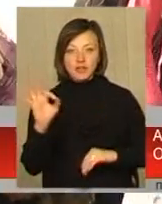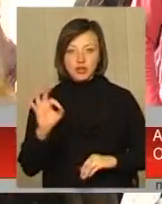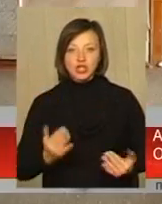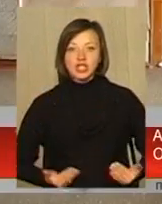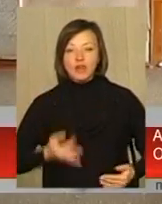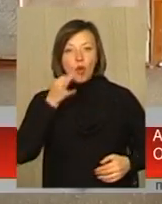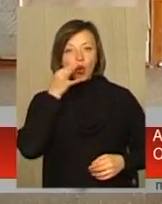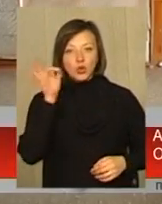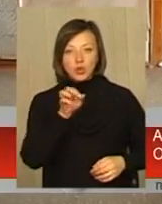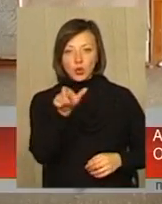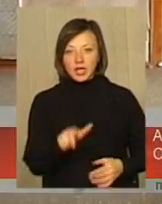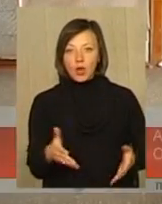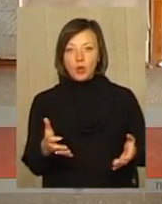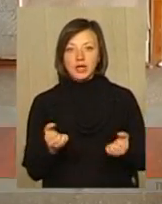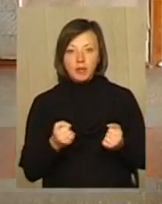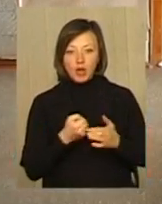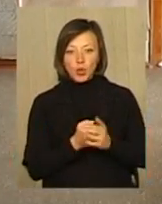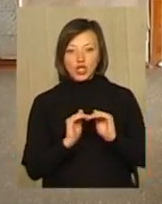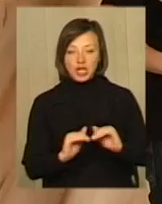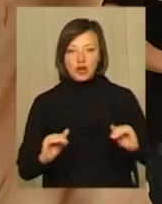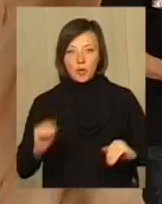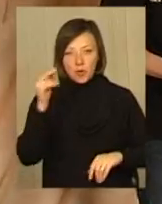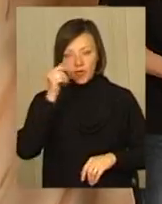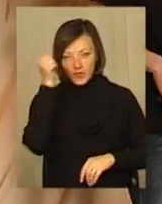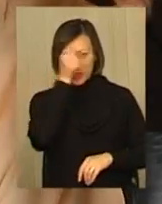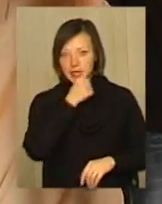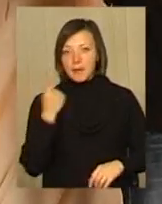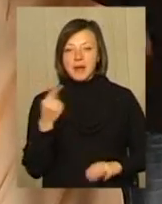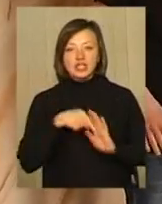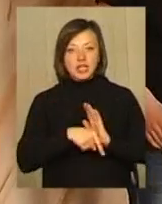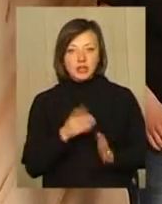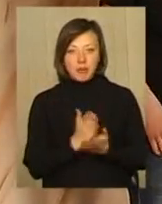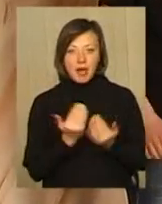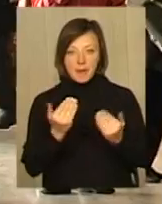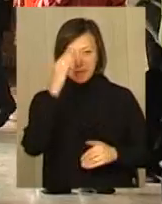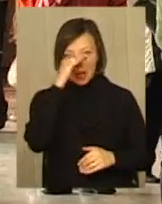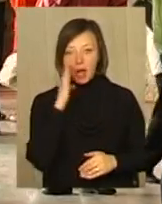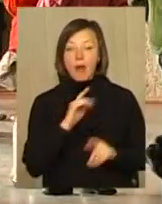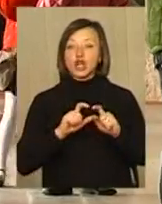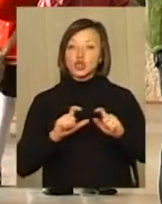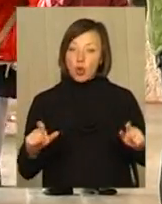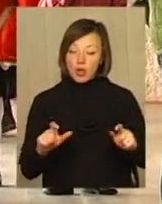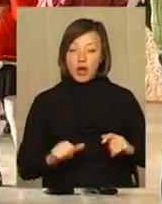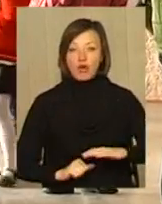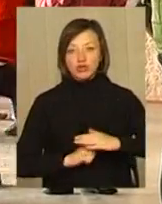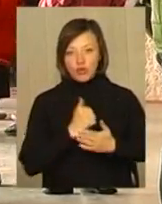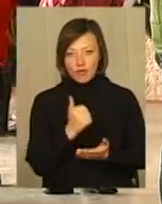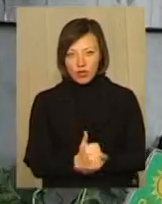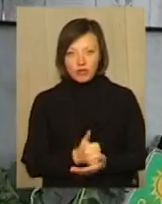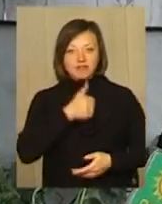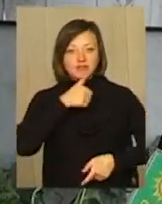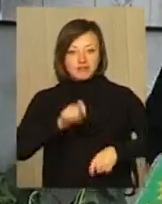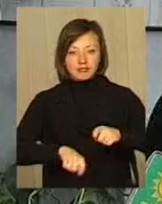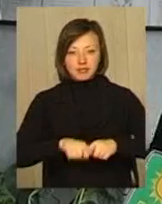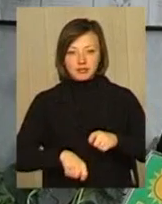життєвого досвіду людина отримує в дошкільному віці. Перша руль у становленні особистості належить батькам. А от школа виступає основною ареною для випробувань